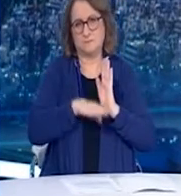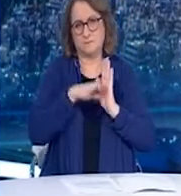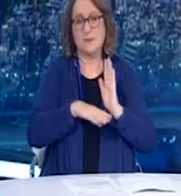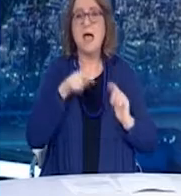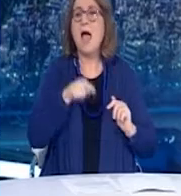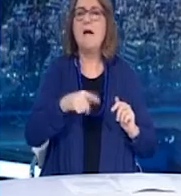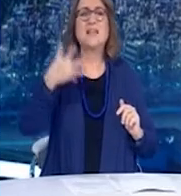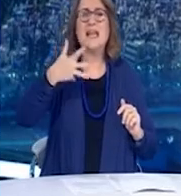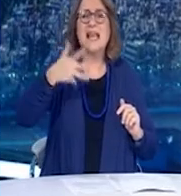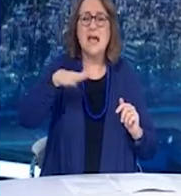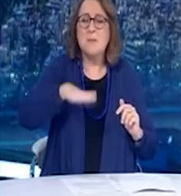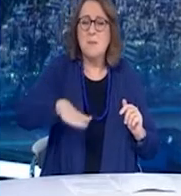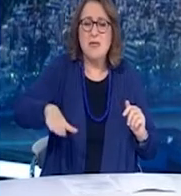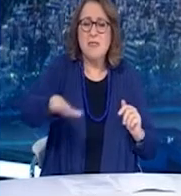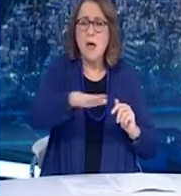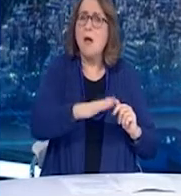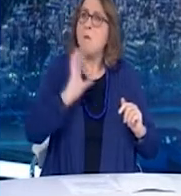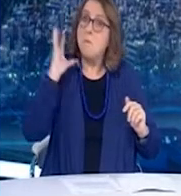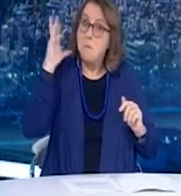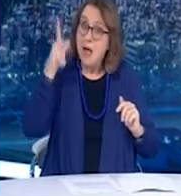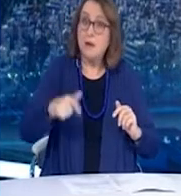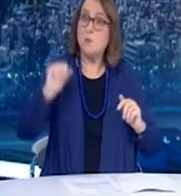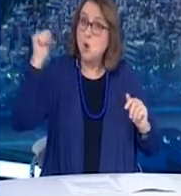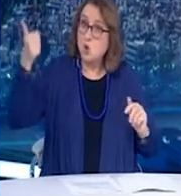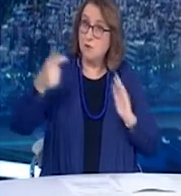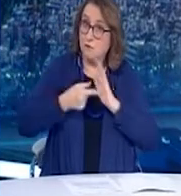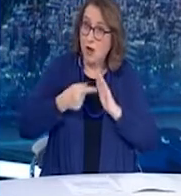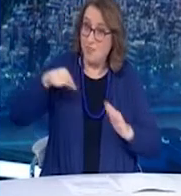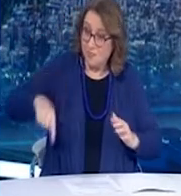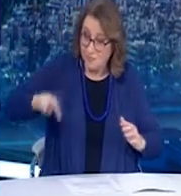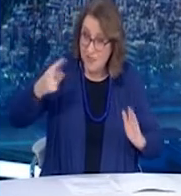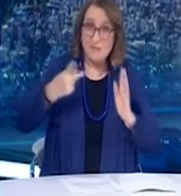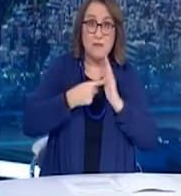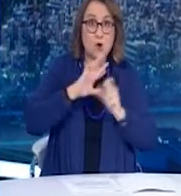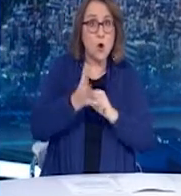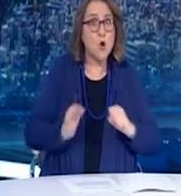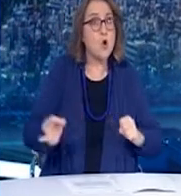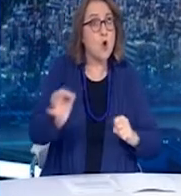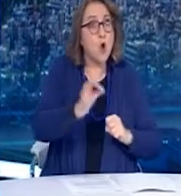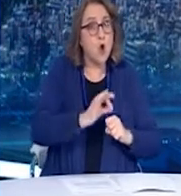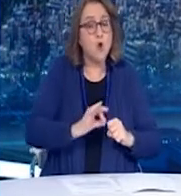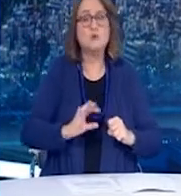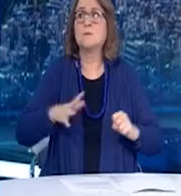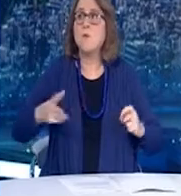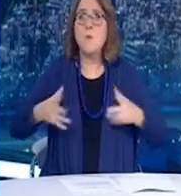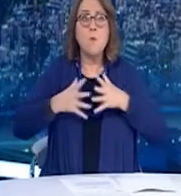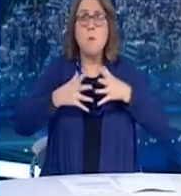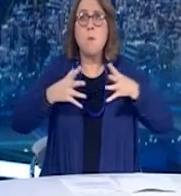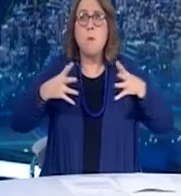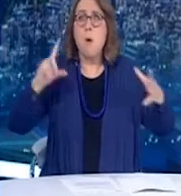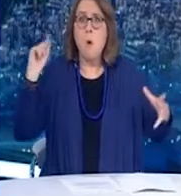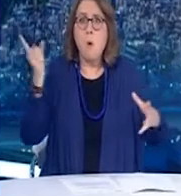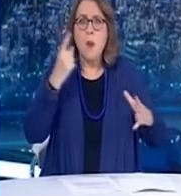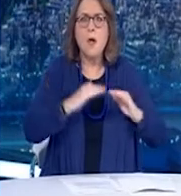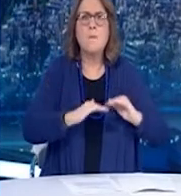σε αυτή την ηλικιακή ομάδα καθόλου την έξαρση του δεύτερου κύματος και ενώ οι άλλες ηλικίες πέρασαν φάσεις μαζικής αύξησης και κάποιες